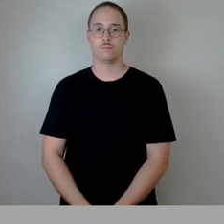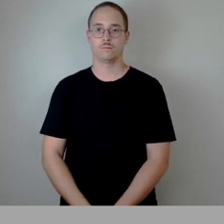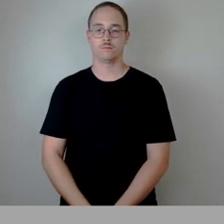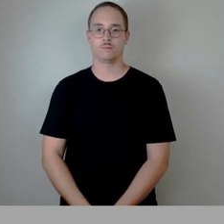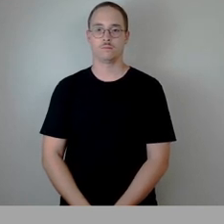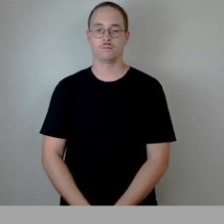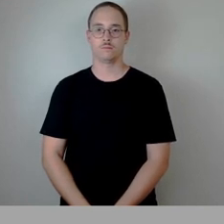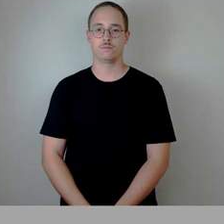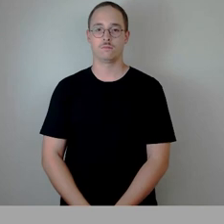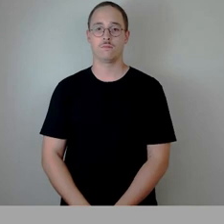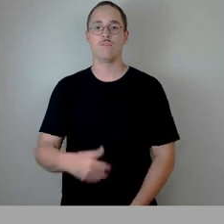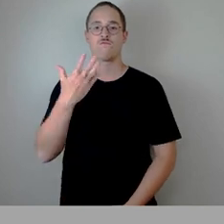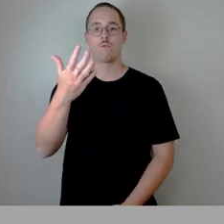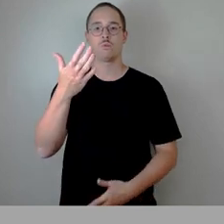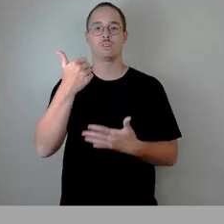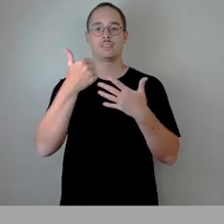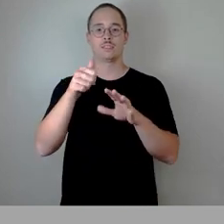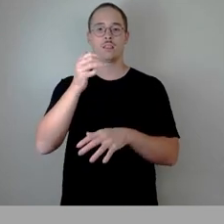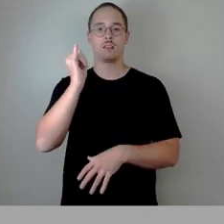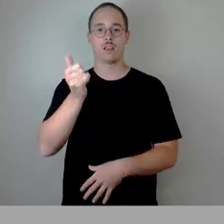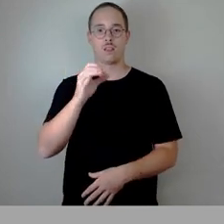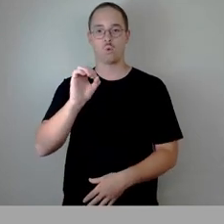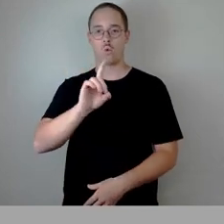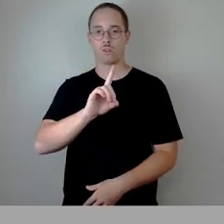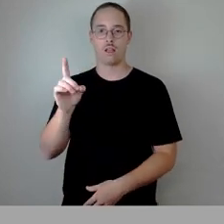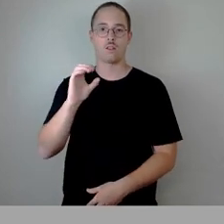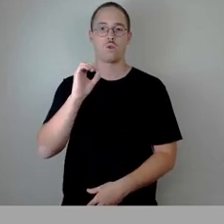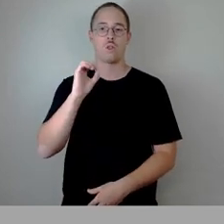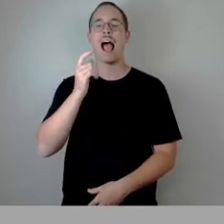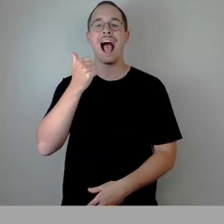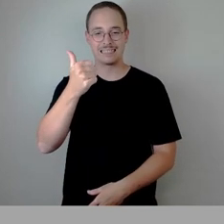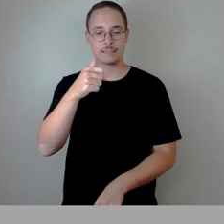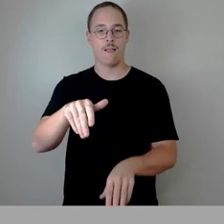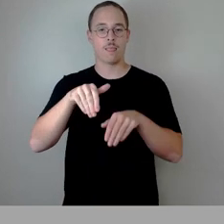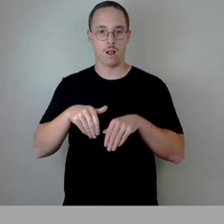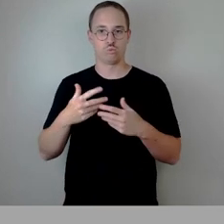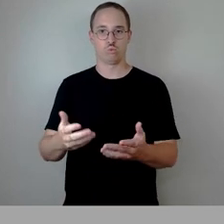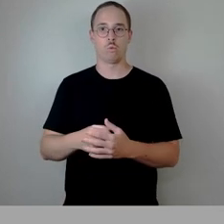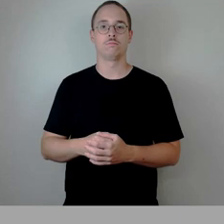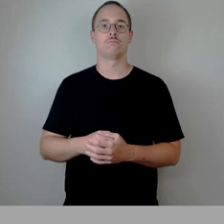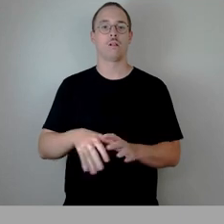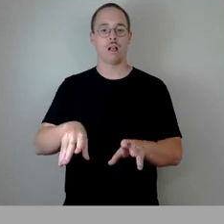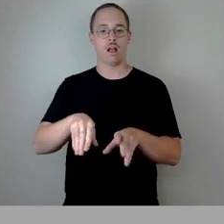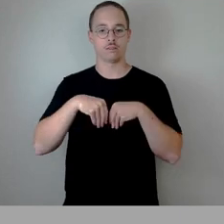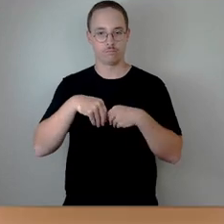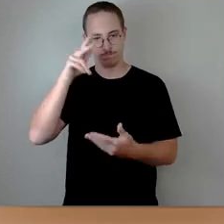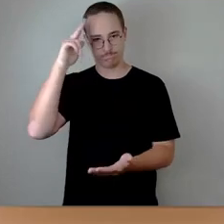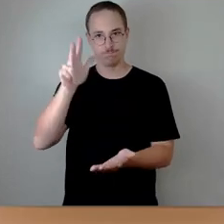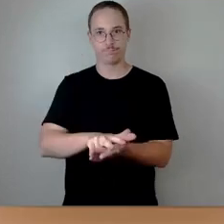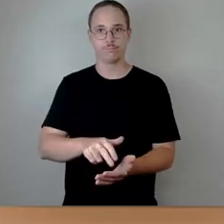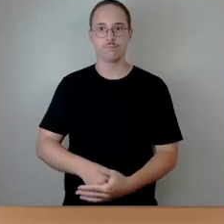65 Ja, keine Nein, eine Enthaltung, damit wäre das so bestätigt.